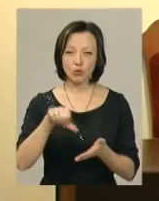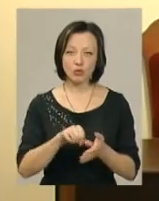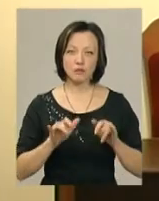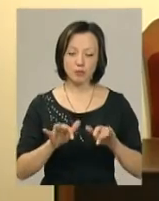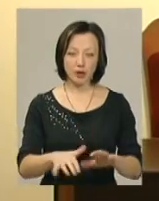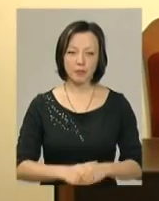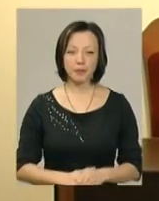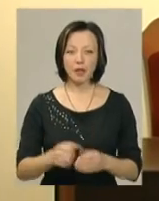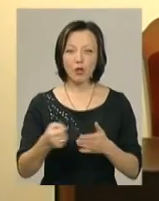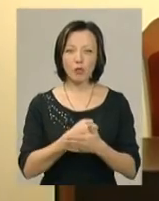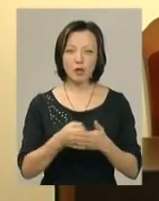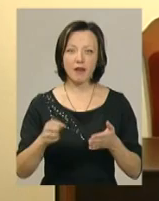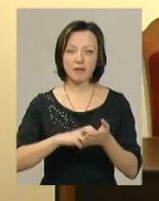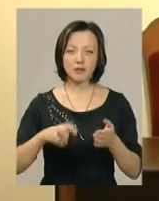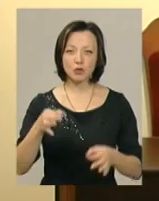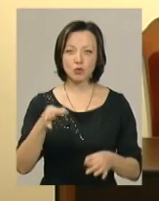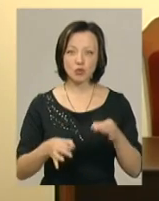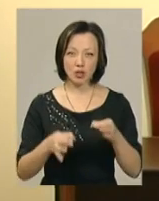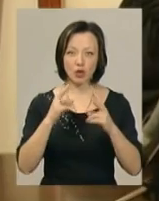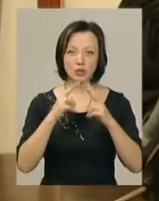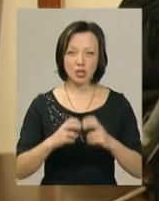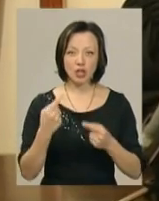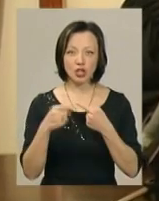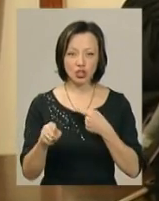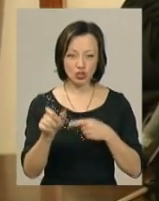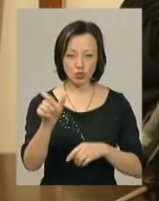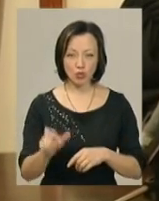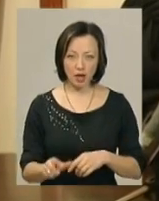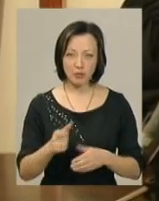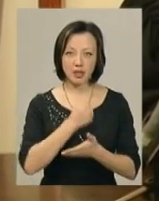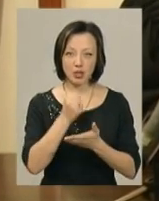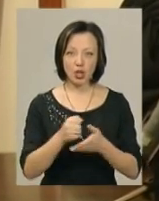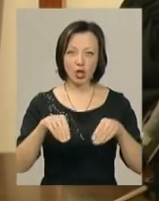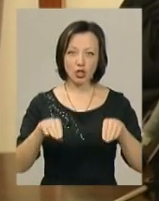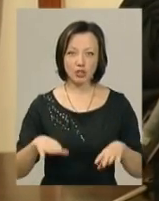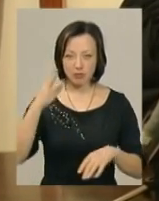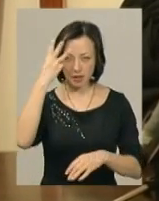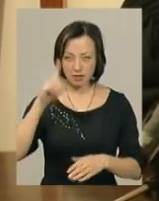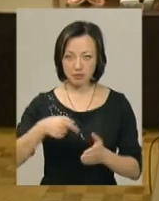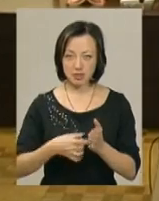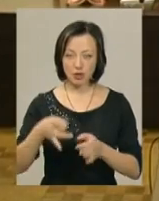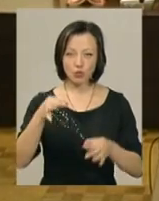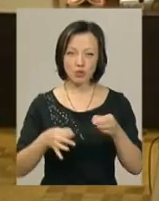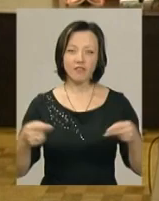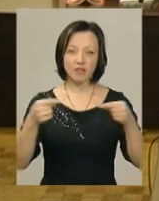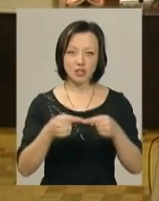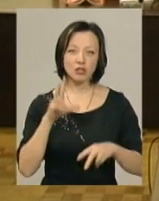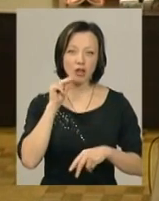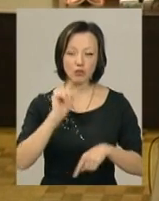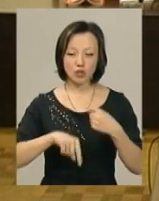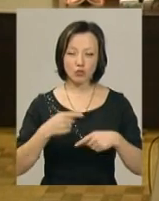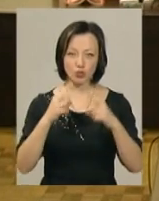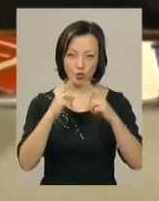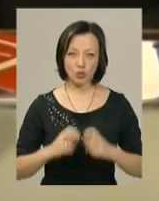процесі. Клопотання про відвід судді Олександра Трембача розгляне інший суддя. Після прийняття рішення у Хмельницькому міськрайонному судді визначиться із датою